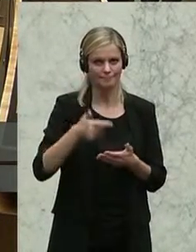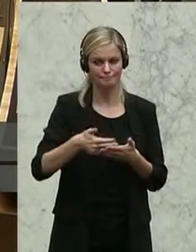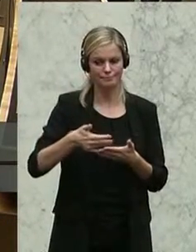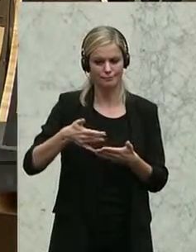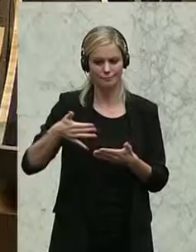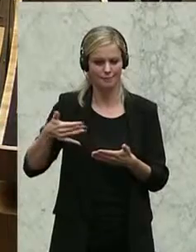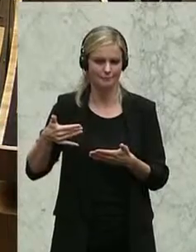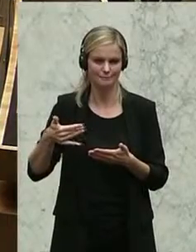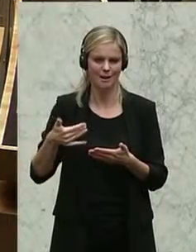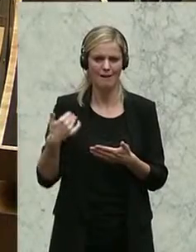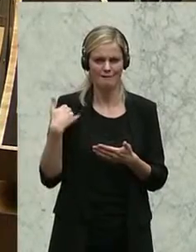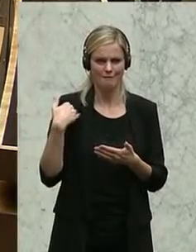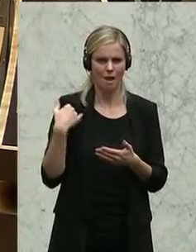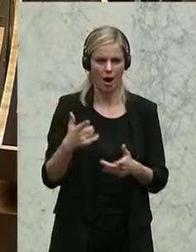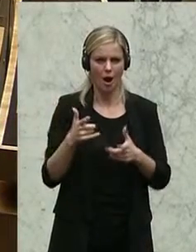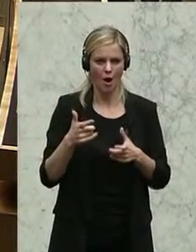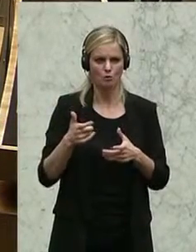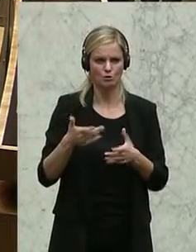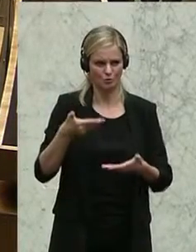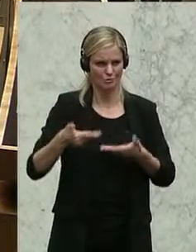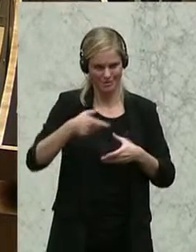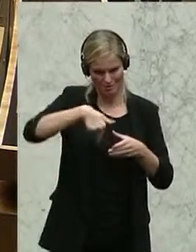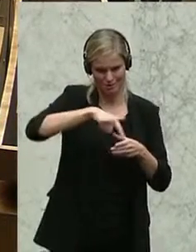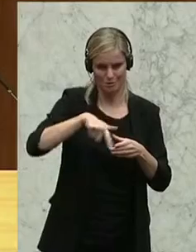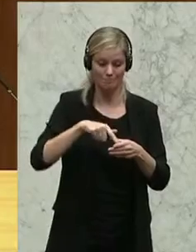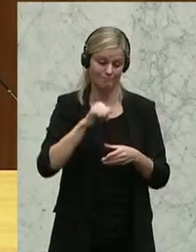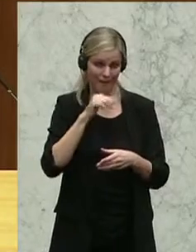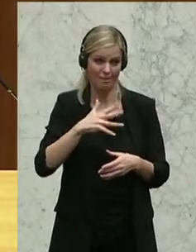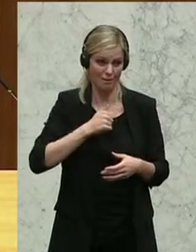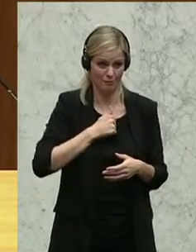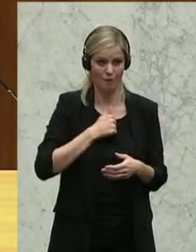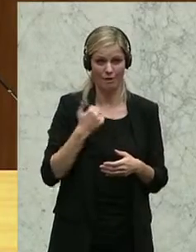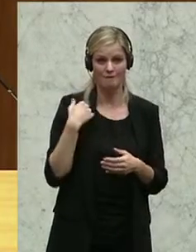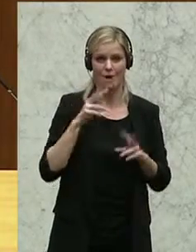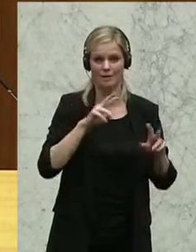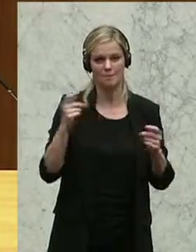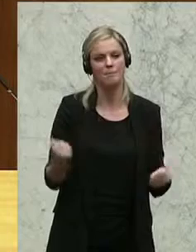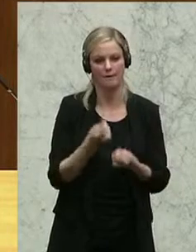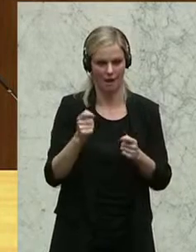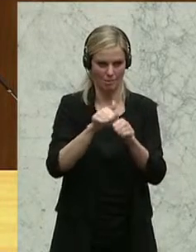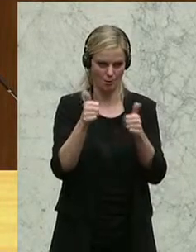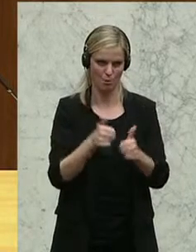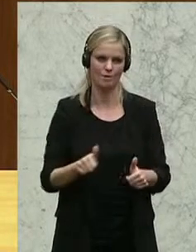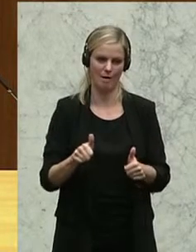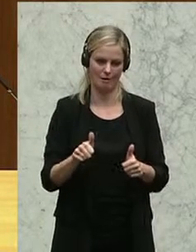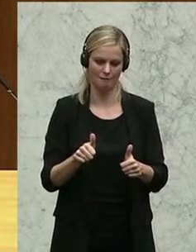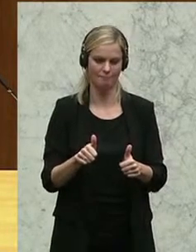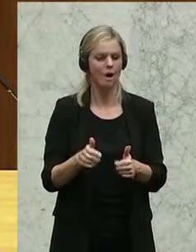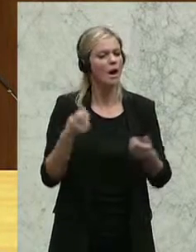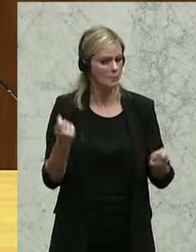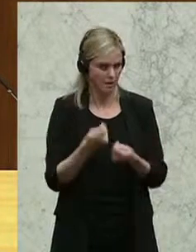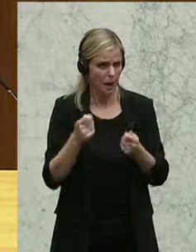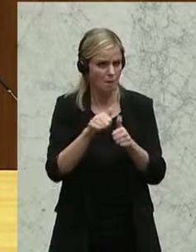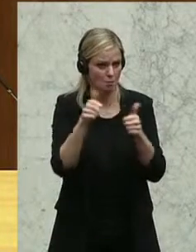Ausschusssitzung Sie gefragt in Bezug auf Betreibermodelle. Sie haben mir gesagt, Betreibermodelle